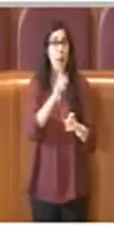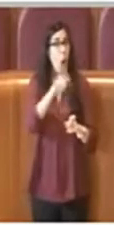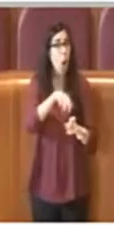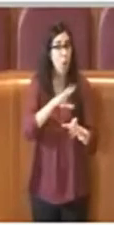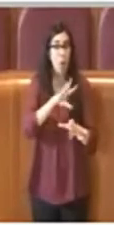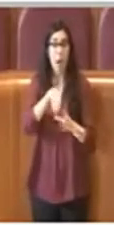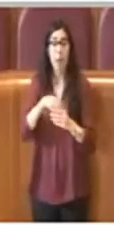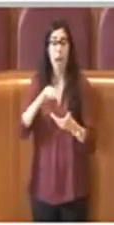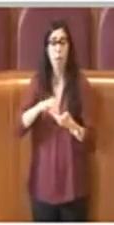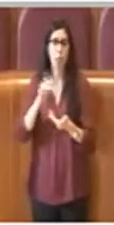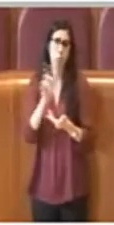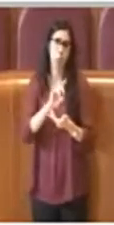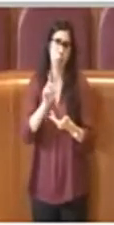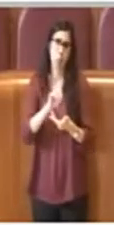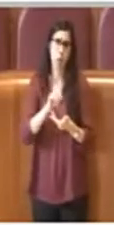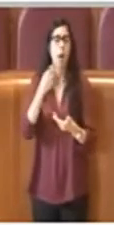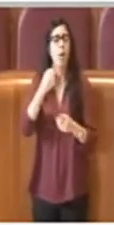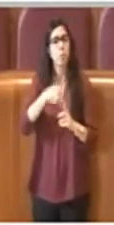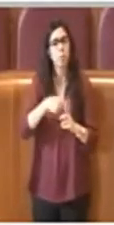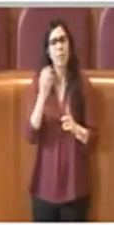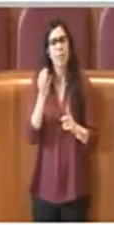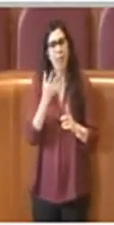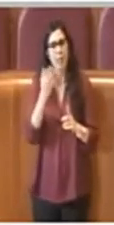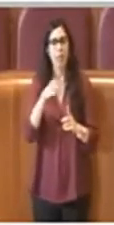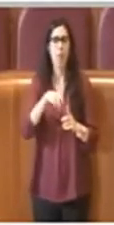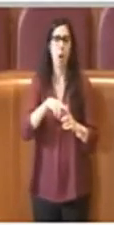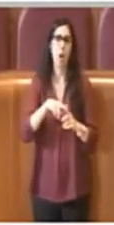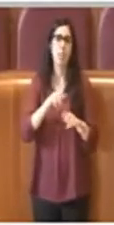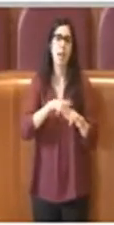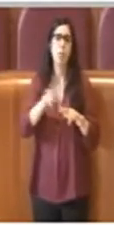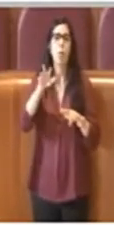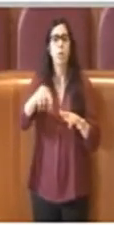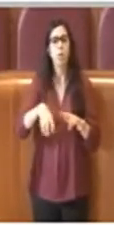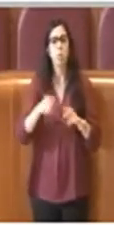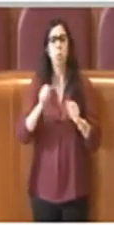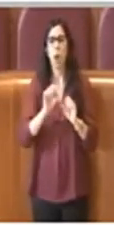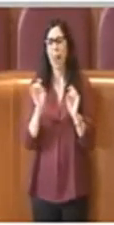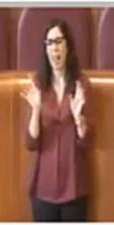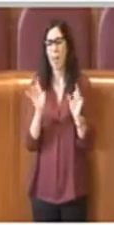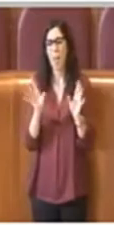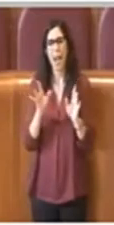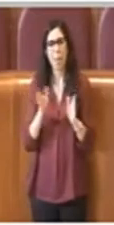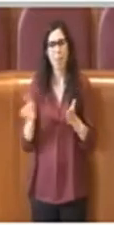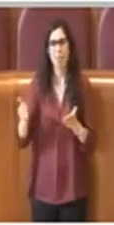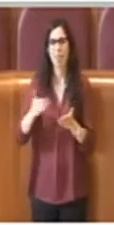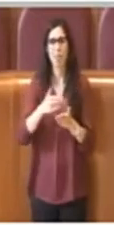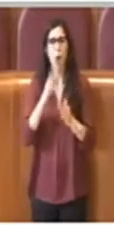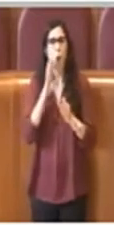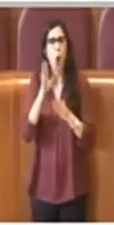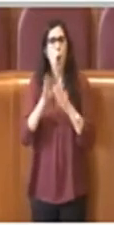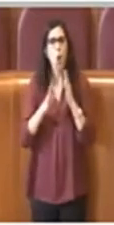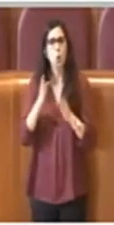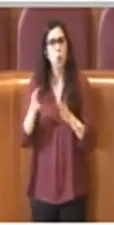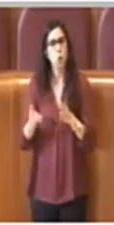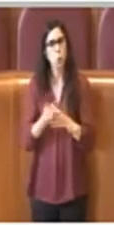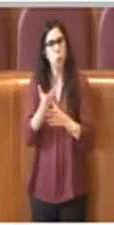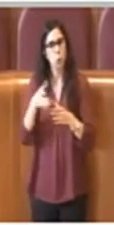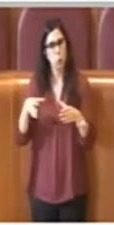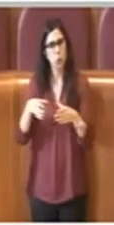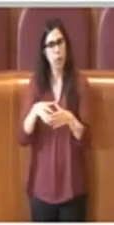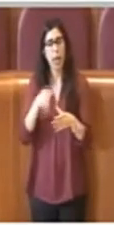tante volte, i municipi hanno libera autonomia nel costituire le consulte, per cui di fatto la consulta cittadina deve essere